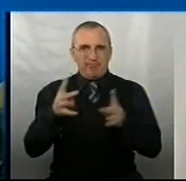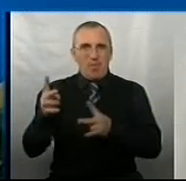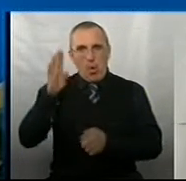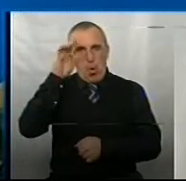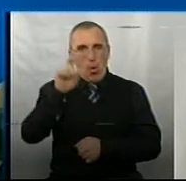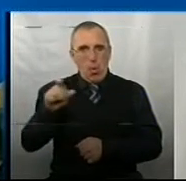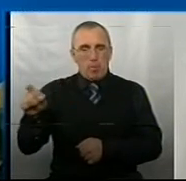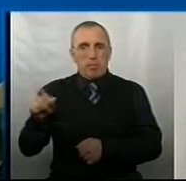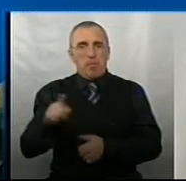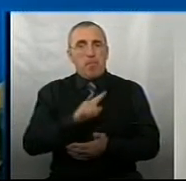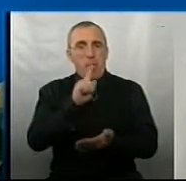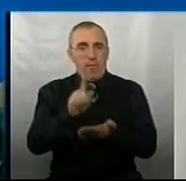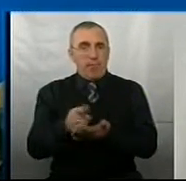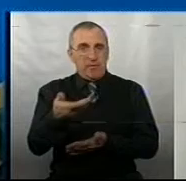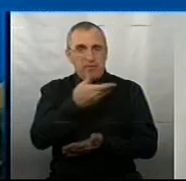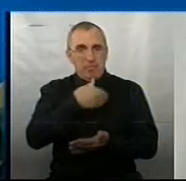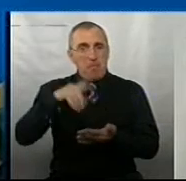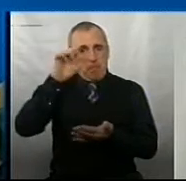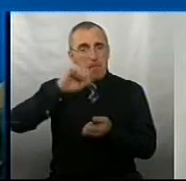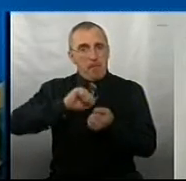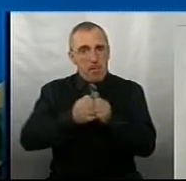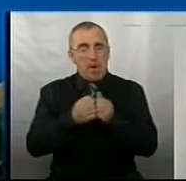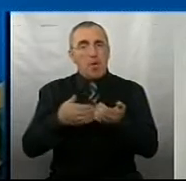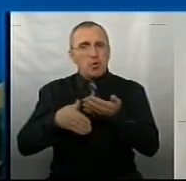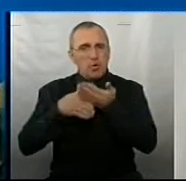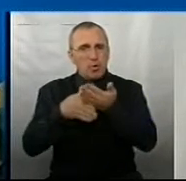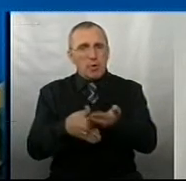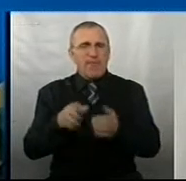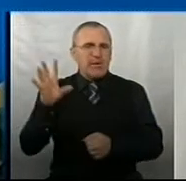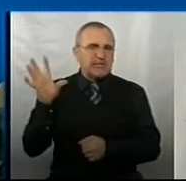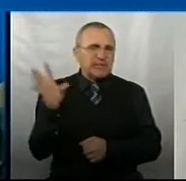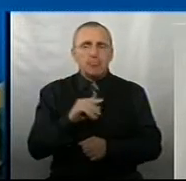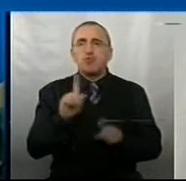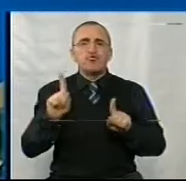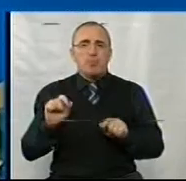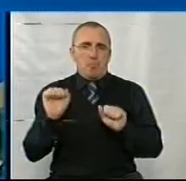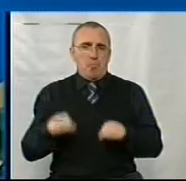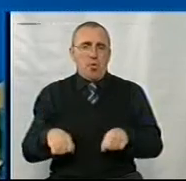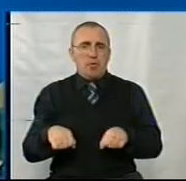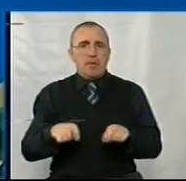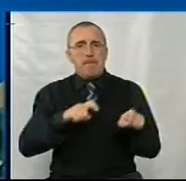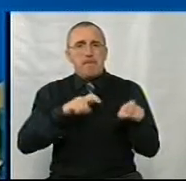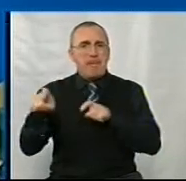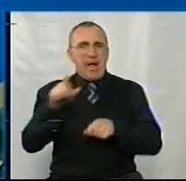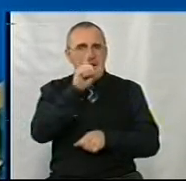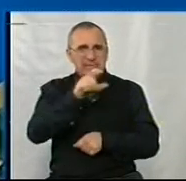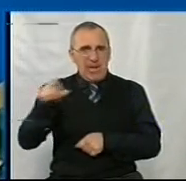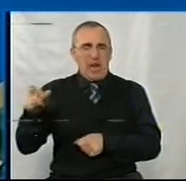повинні це пам'ятати і допомагати всім, чим можна. Переселенці,